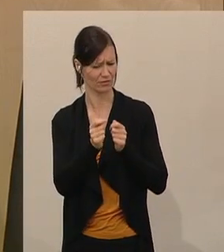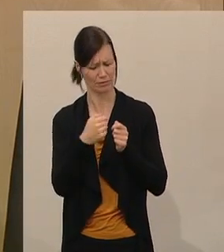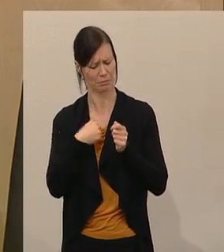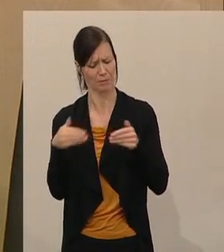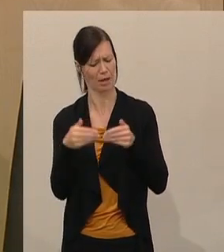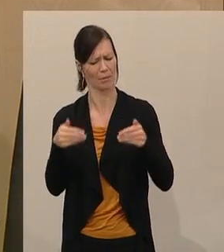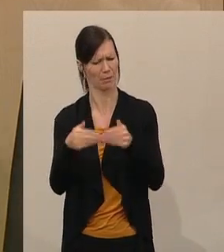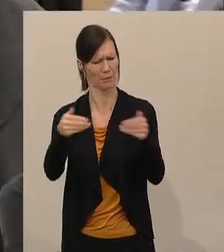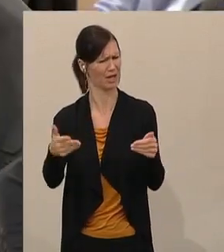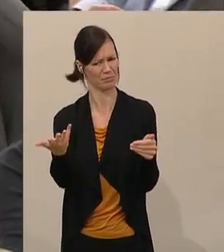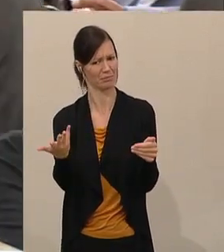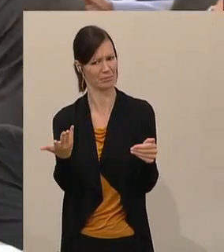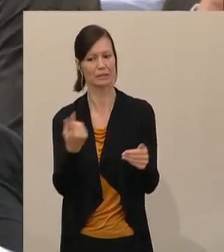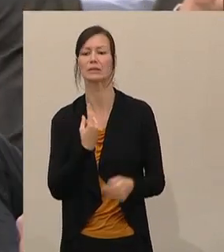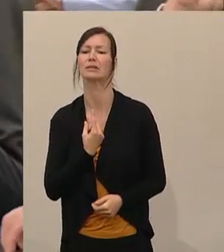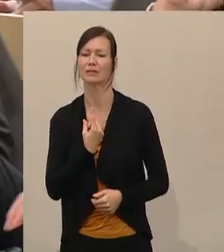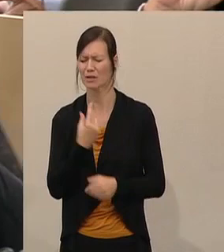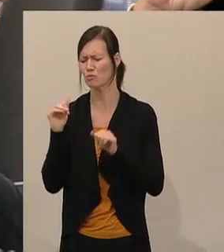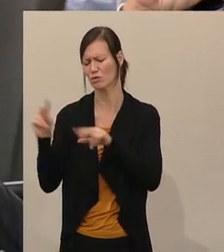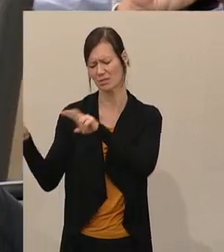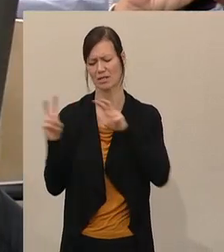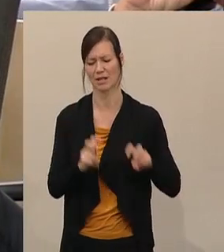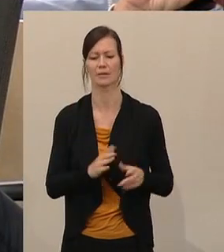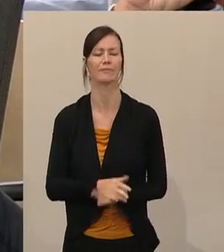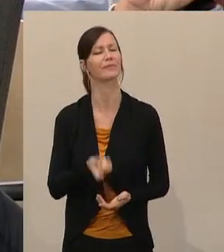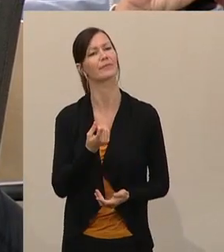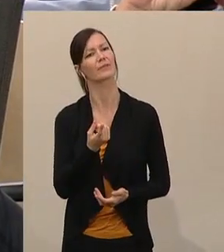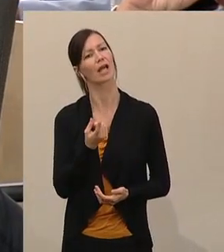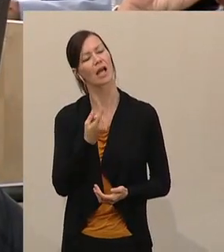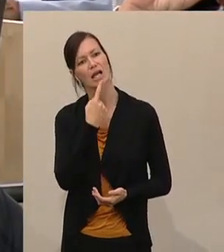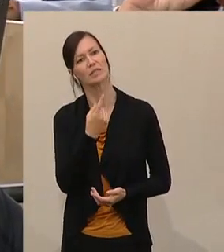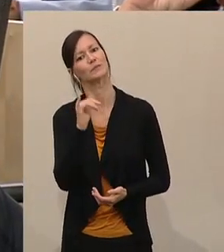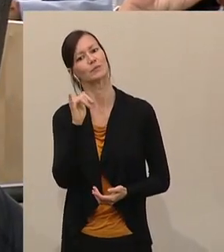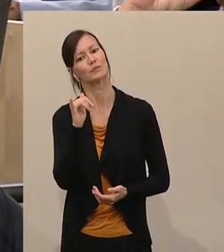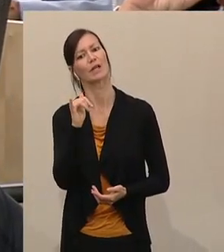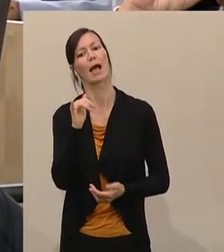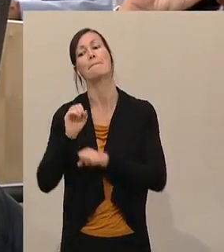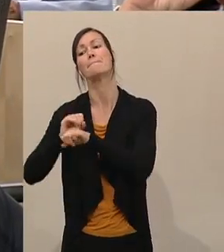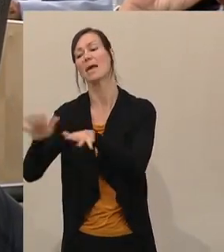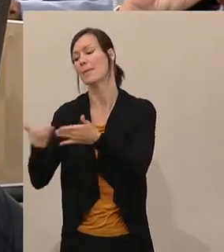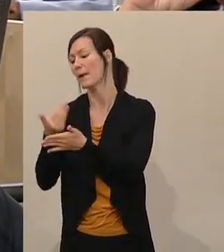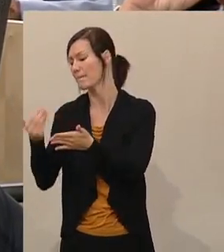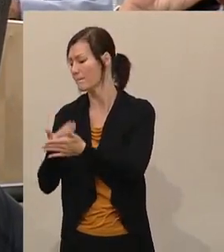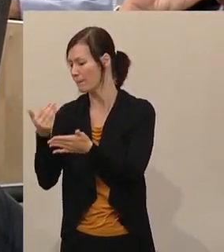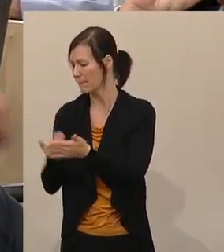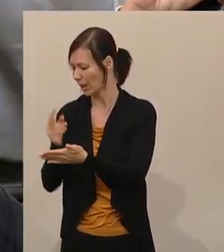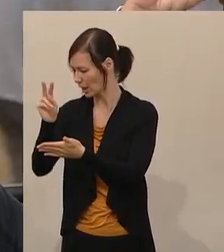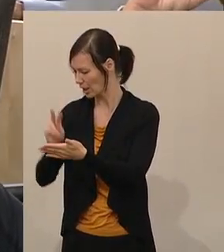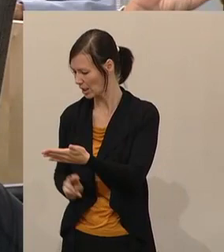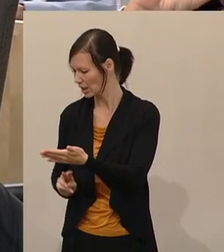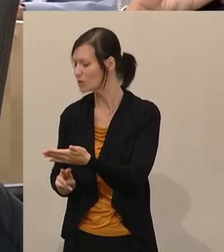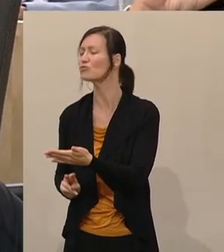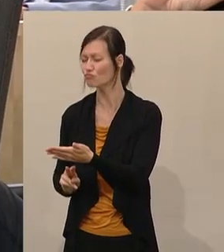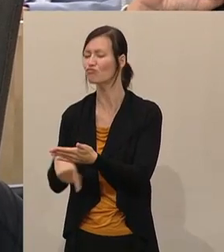betonen, was er da gesagt hat. Er selbst betonte, er hätte seine Meinung auf Basis der Medienberichte rund um die Vorgänge im BVD